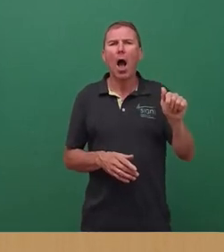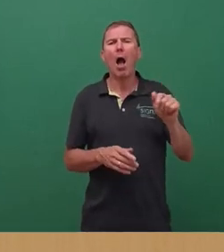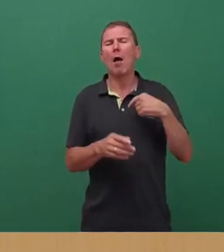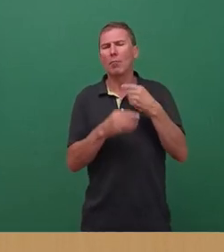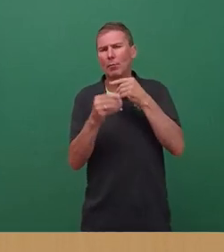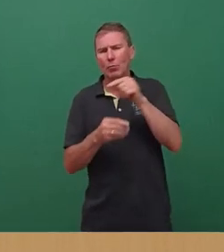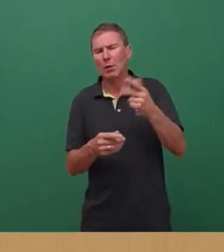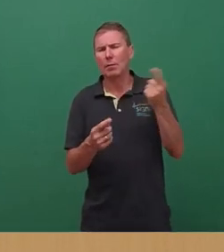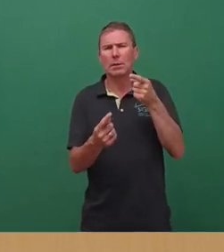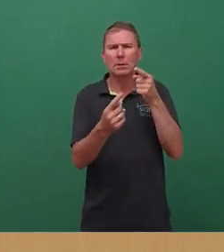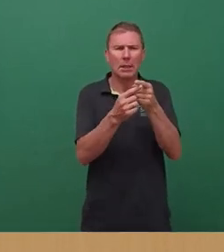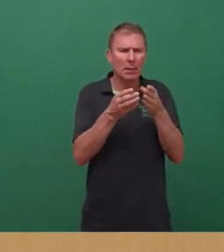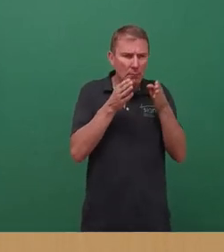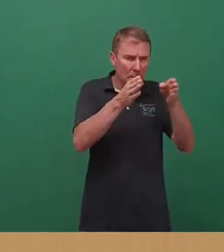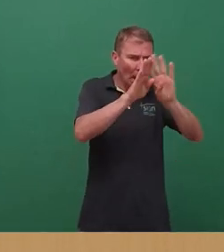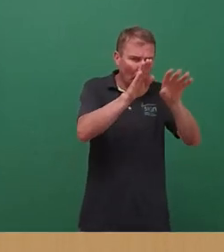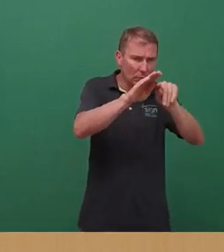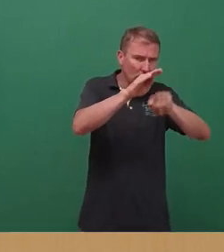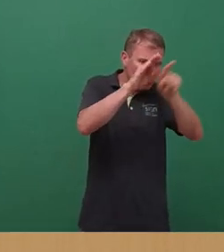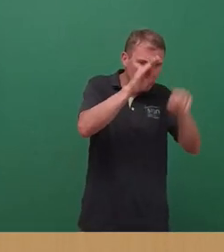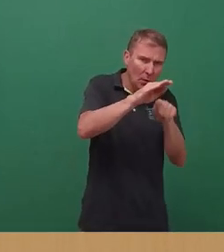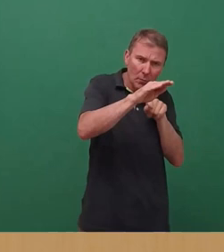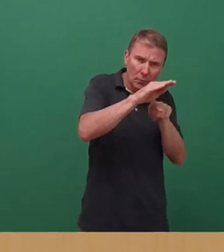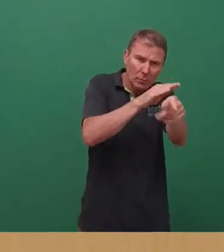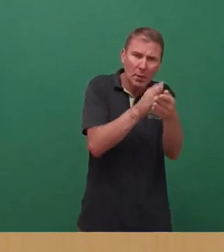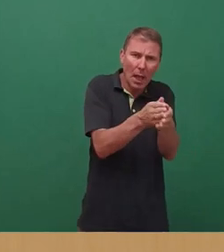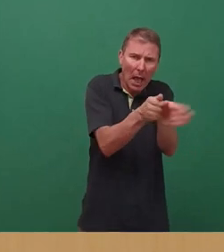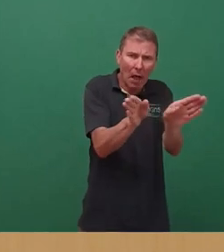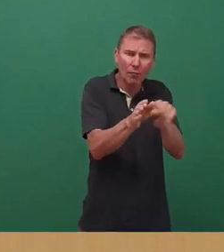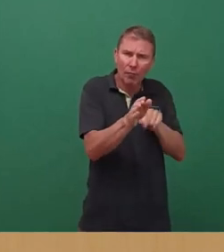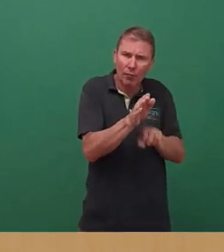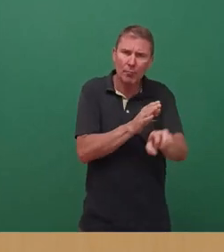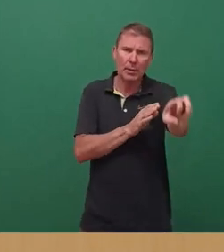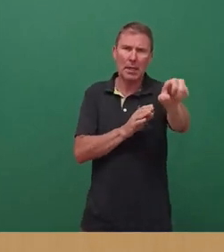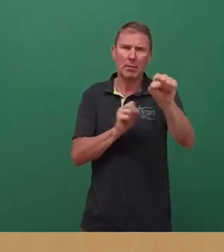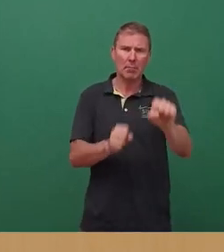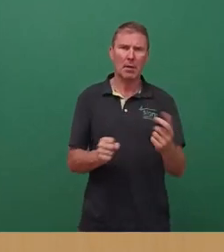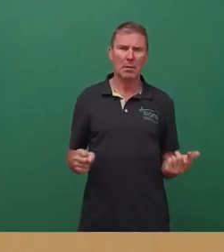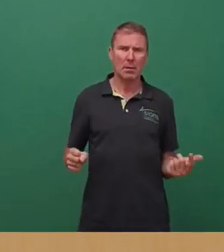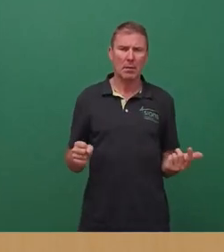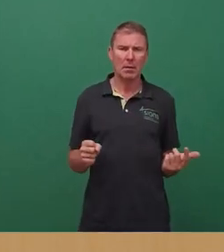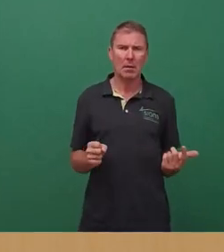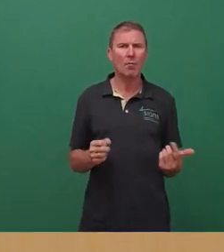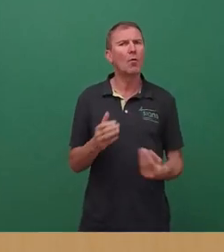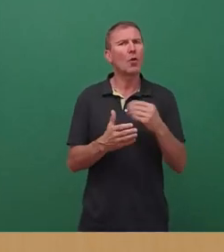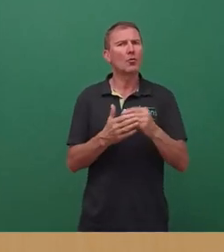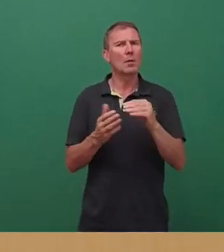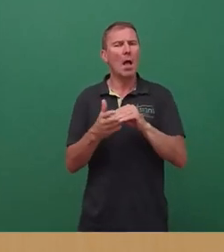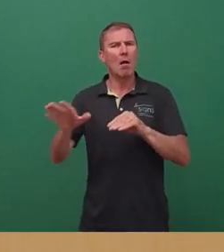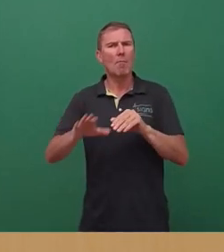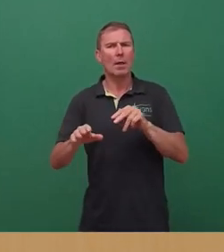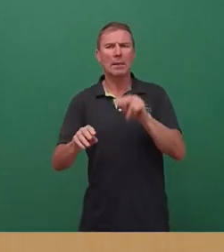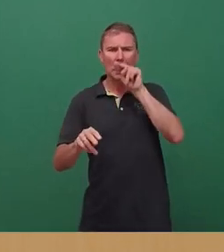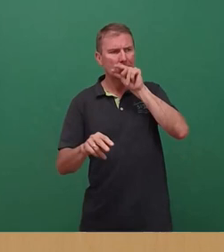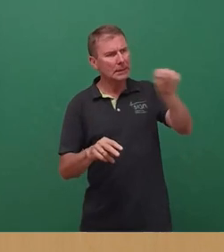dieses Ziel, nämlich die Öffnung, um das Barockviertel dann eben auch wieder vom Neustädter Markt sichtbar und erlebbar zu